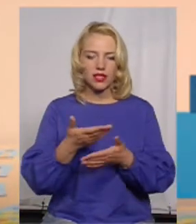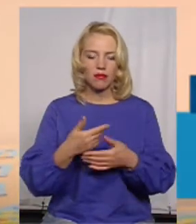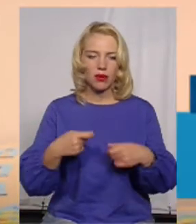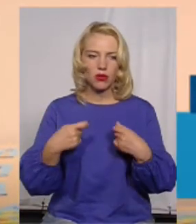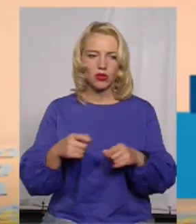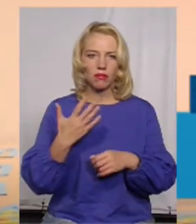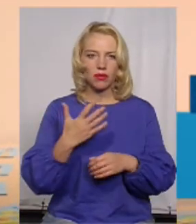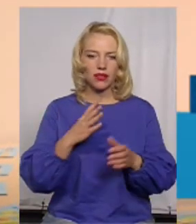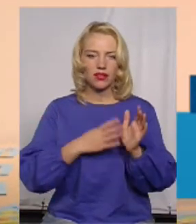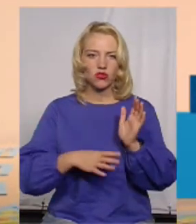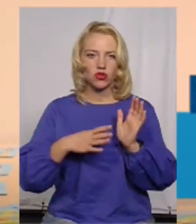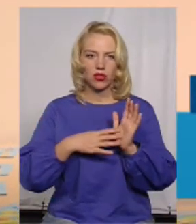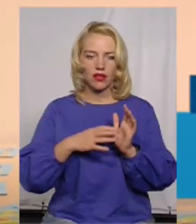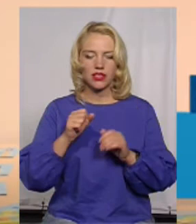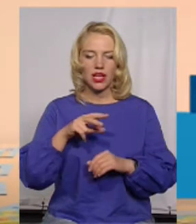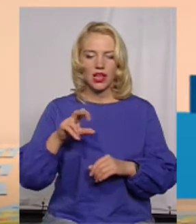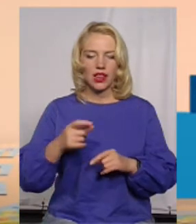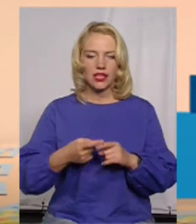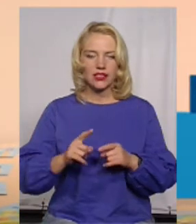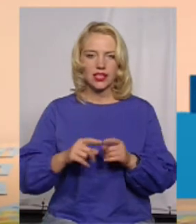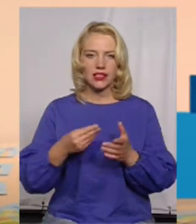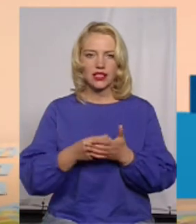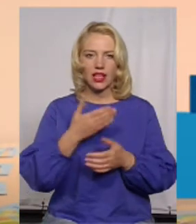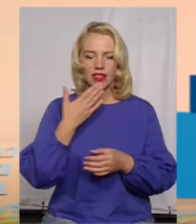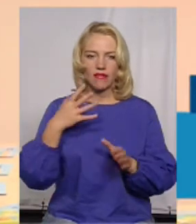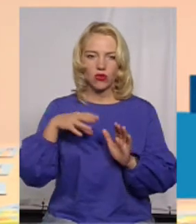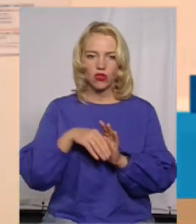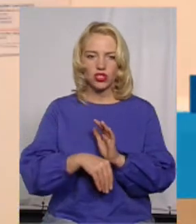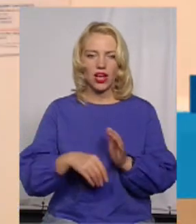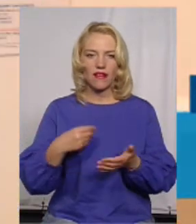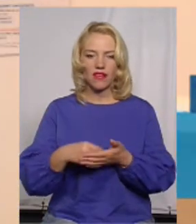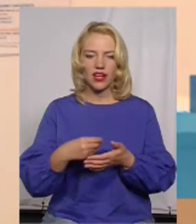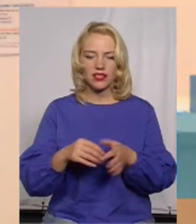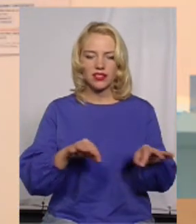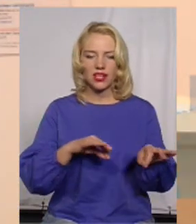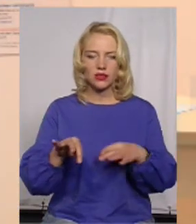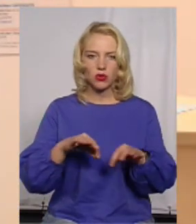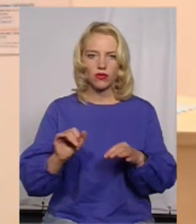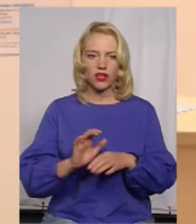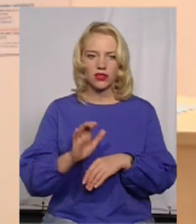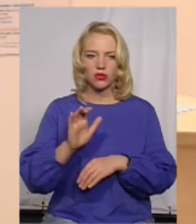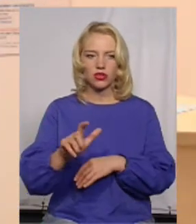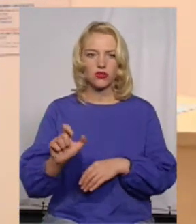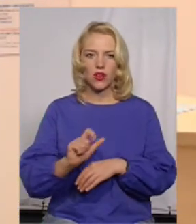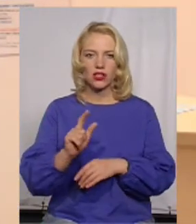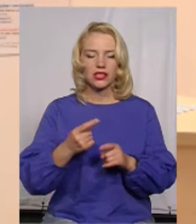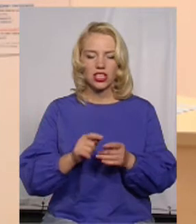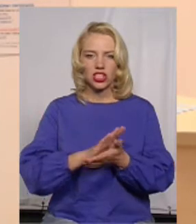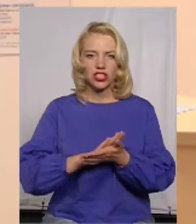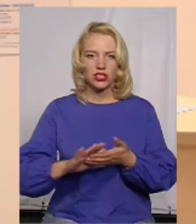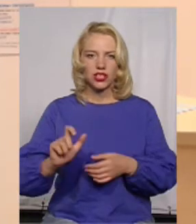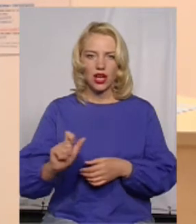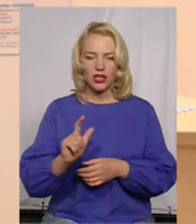ціні 5,99, але ця ціна не включає вартість транспортування та постачання газу, це лише сам газ. В